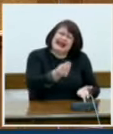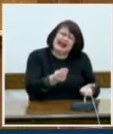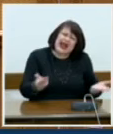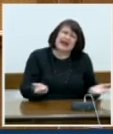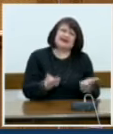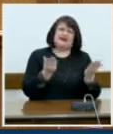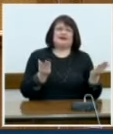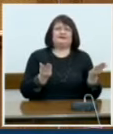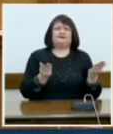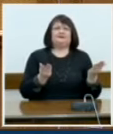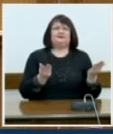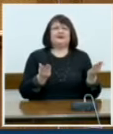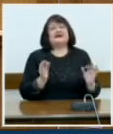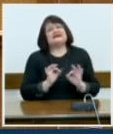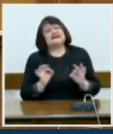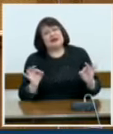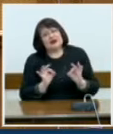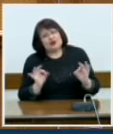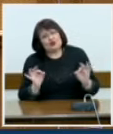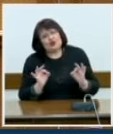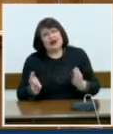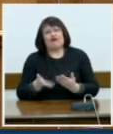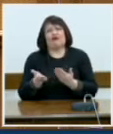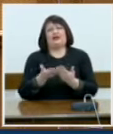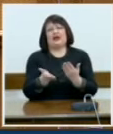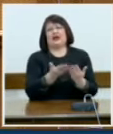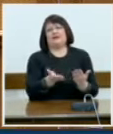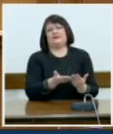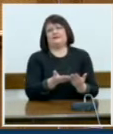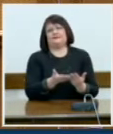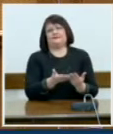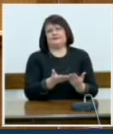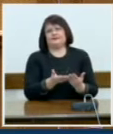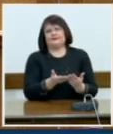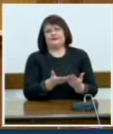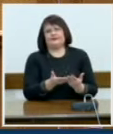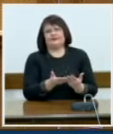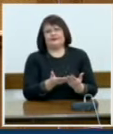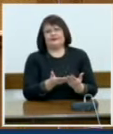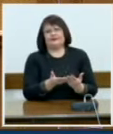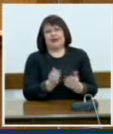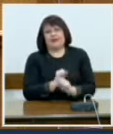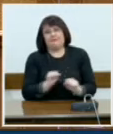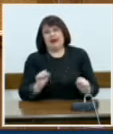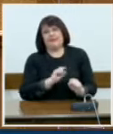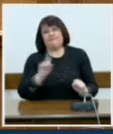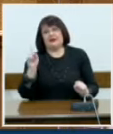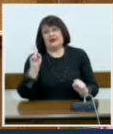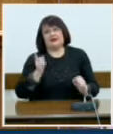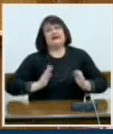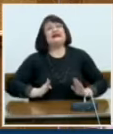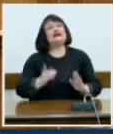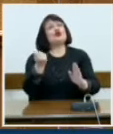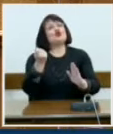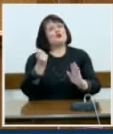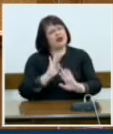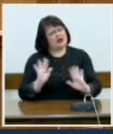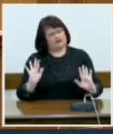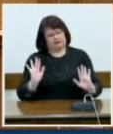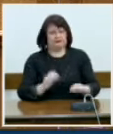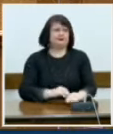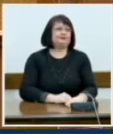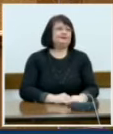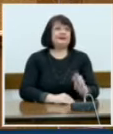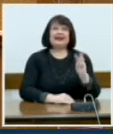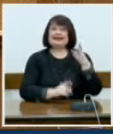οποίο αναμφίβολα βοηθά, χωρίς να υπονομεύουν την πορεία της οικονομίας μας. Και